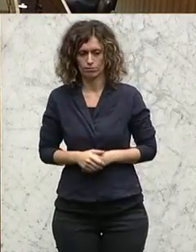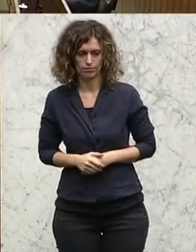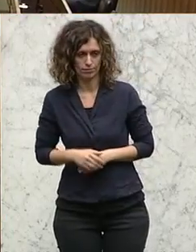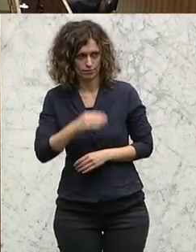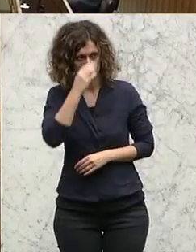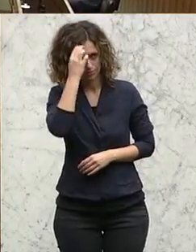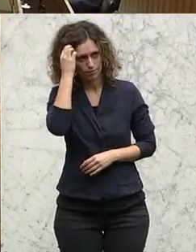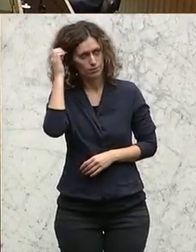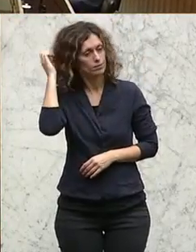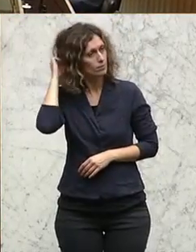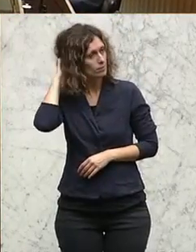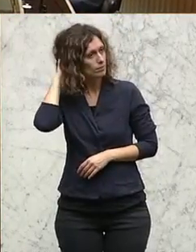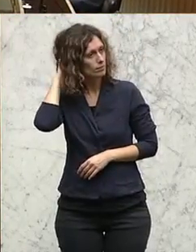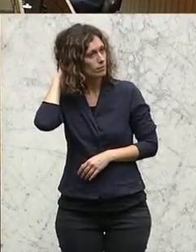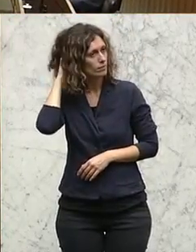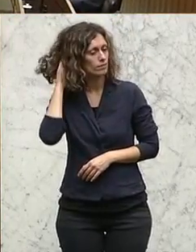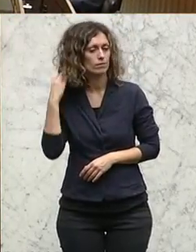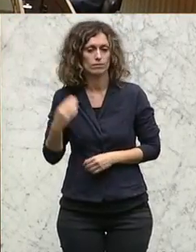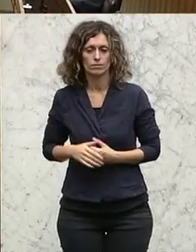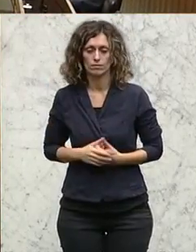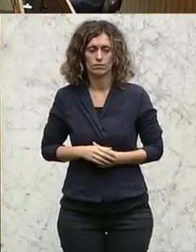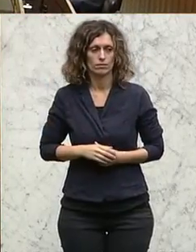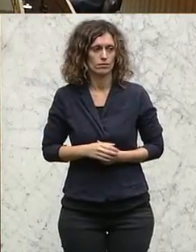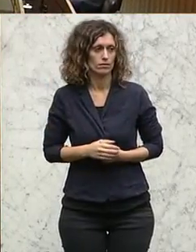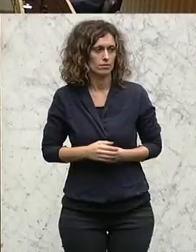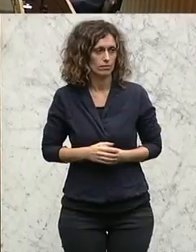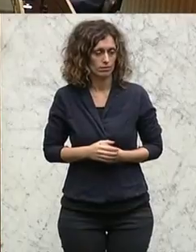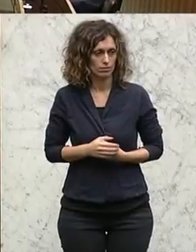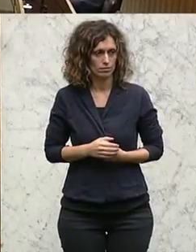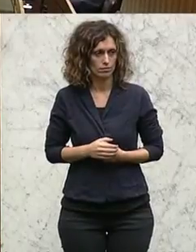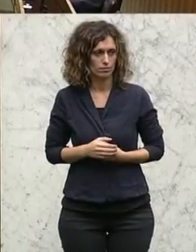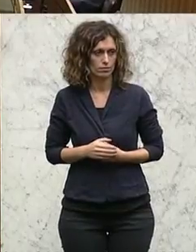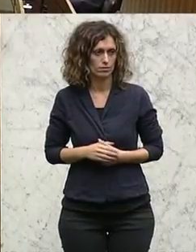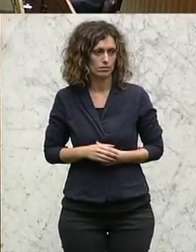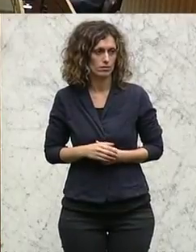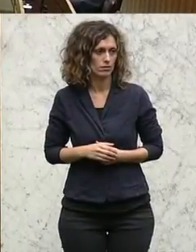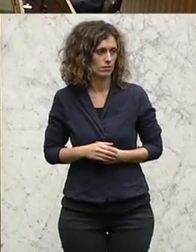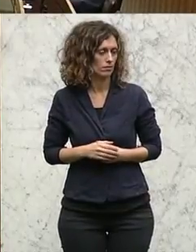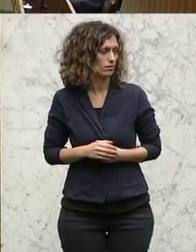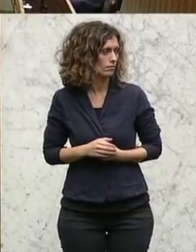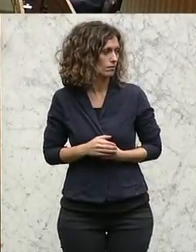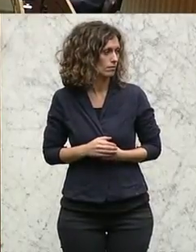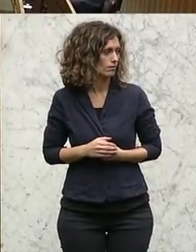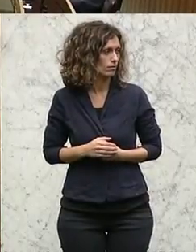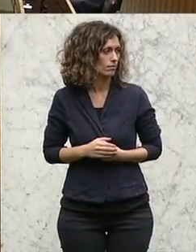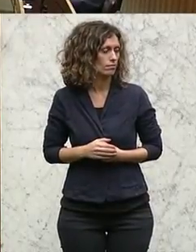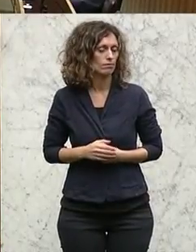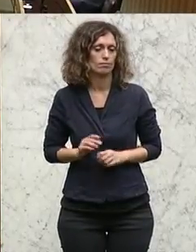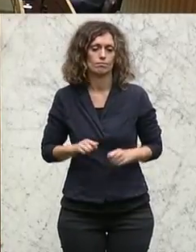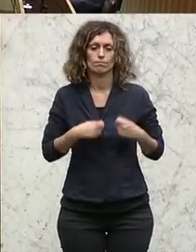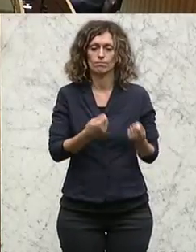Chancen für die Wirtschaft und für mehr Arbeitsplätze bietet das Freihandelsabkommen mit Kanada unter dem